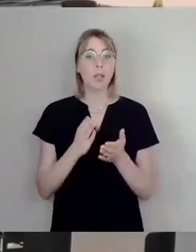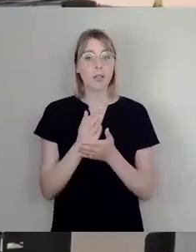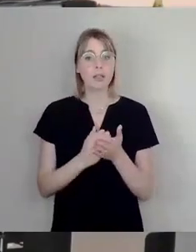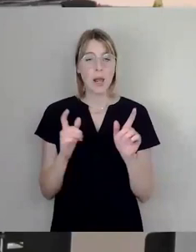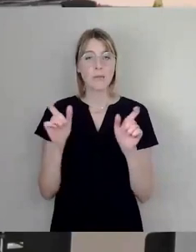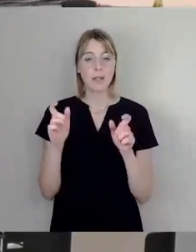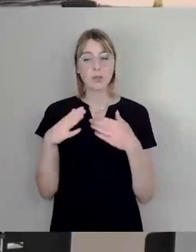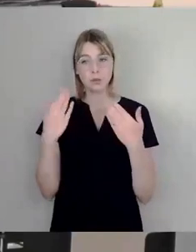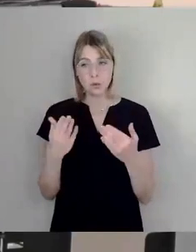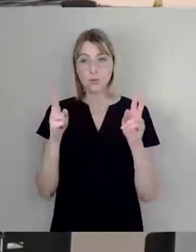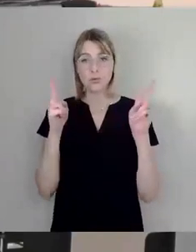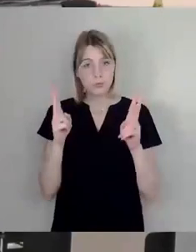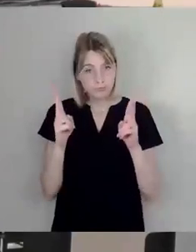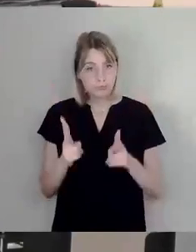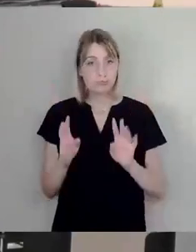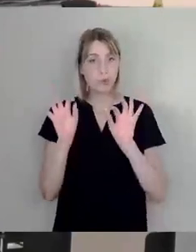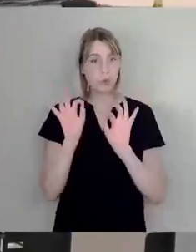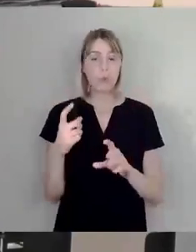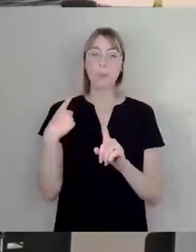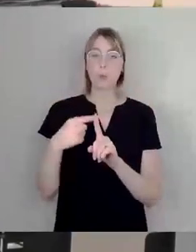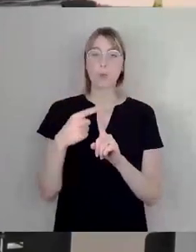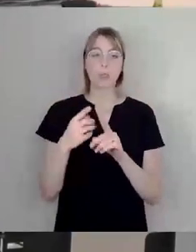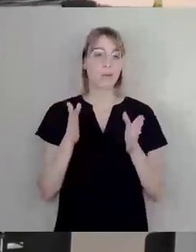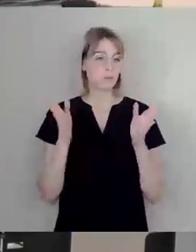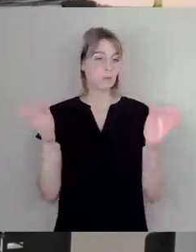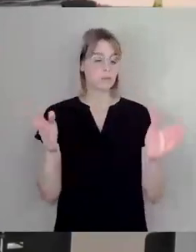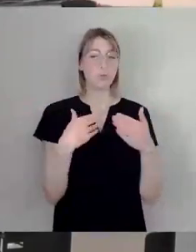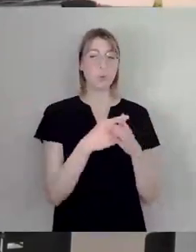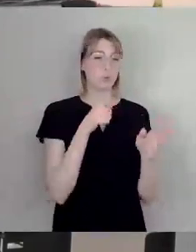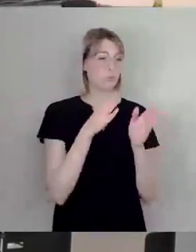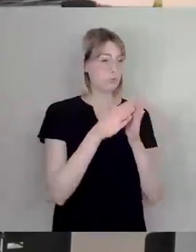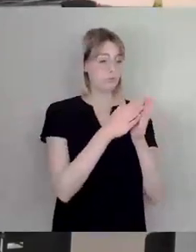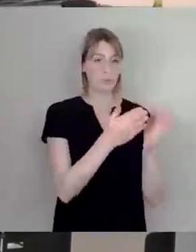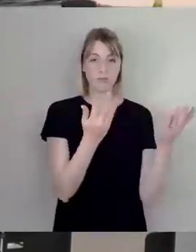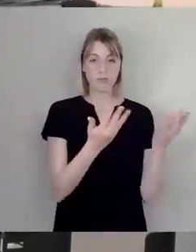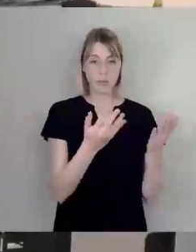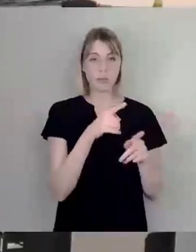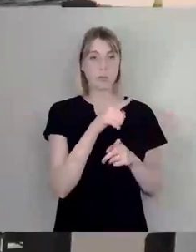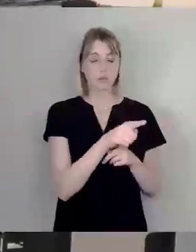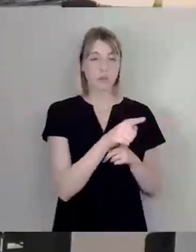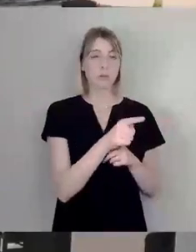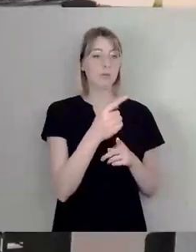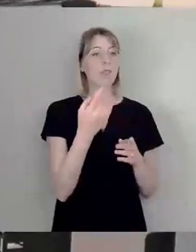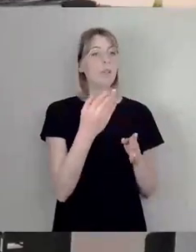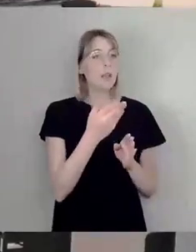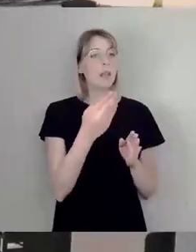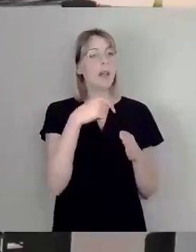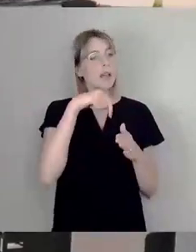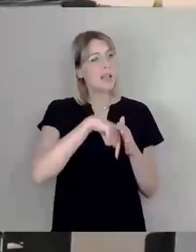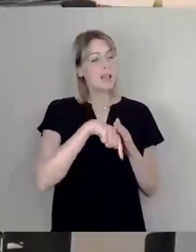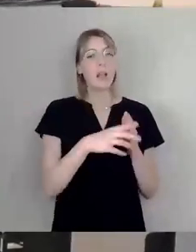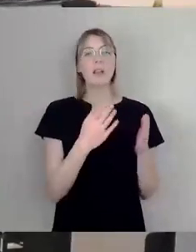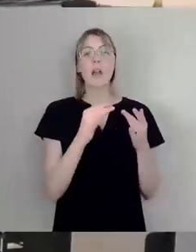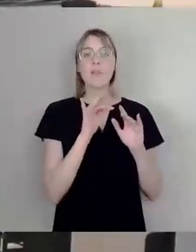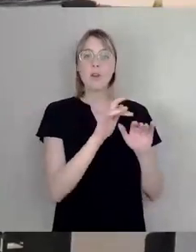Sie geht in zwei Richtungen. Das eine ist, sie hat so eine Art Innenwirkung und sie hat eine